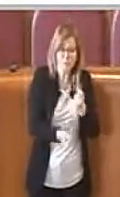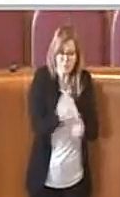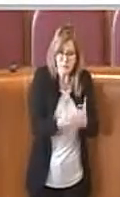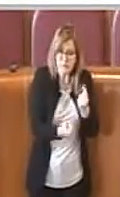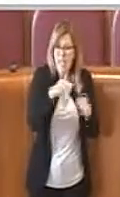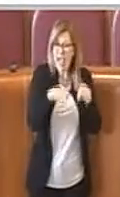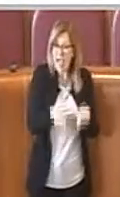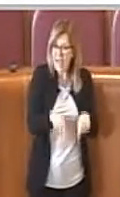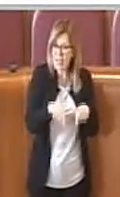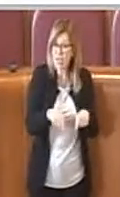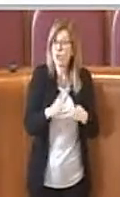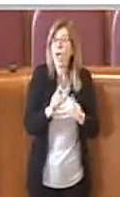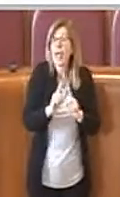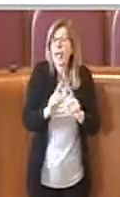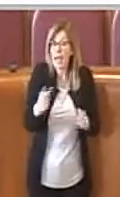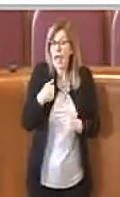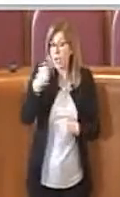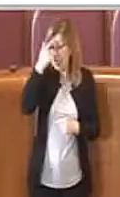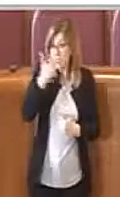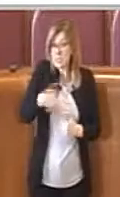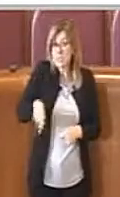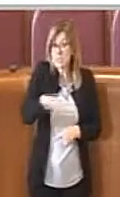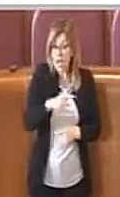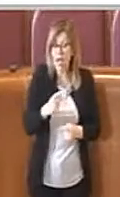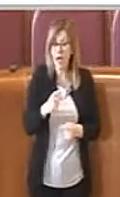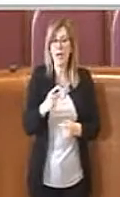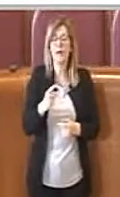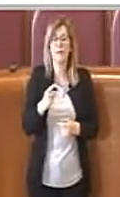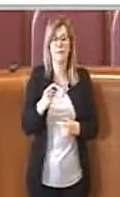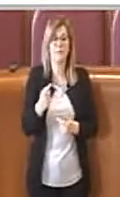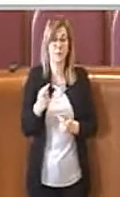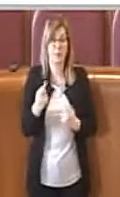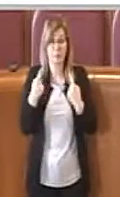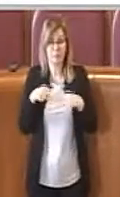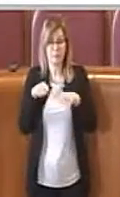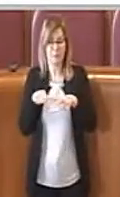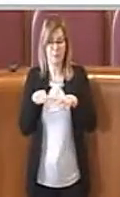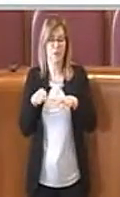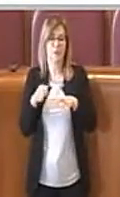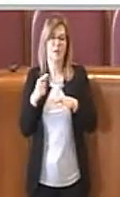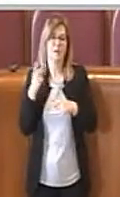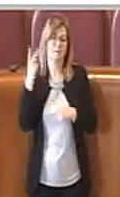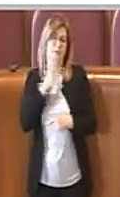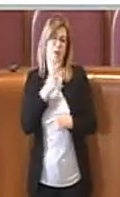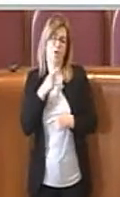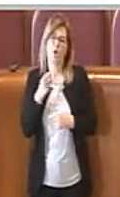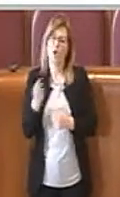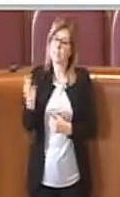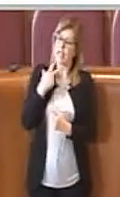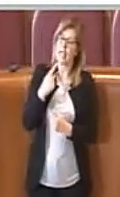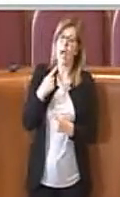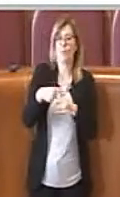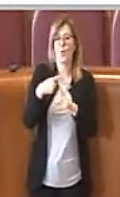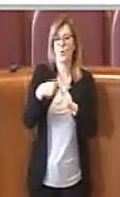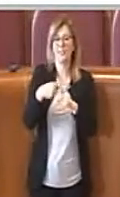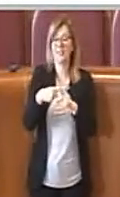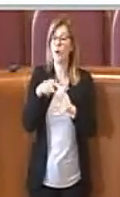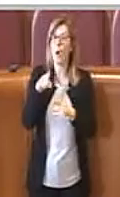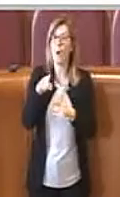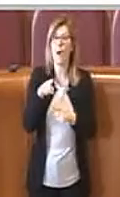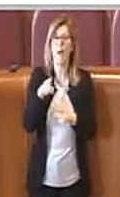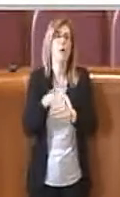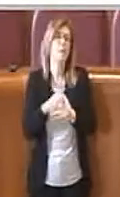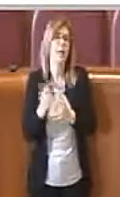lo sappiamo. Cioè quindi ecco quello sarebbe stato veramente un bel segnale, prendervi le vostre